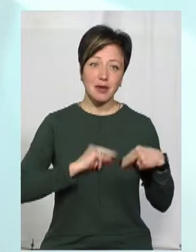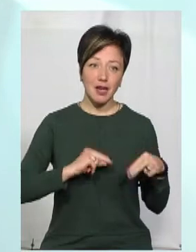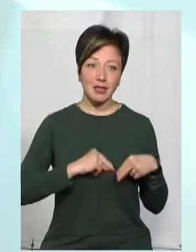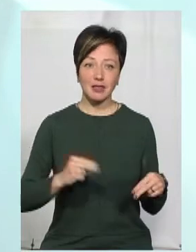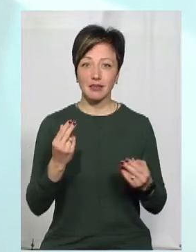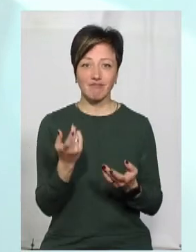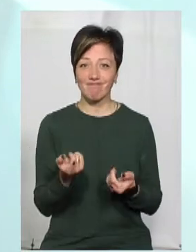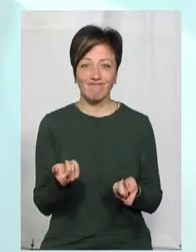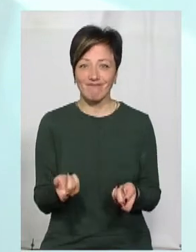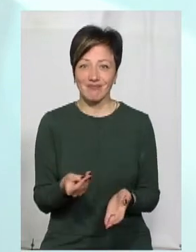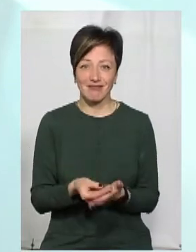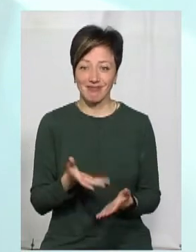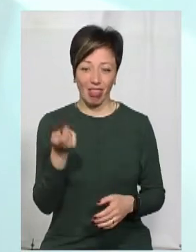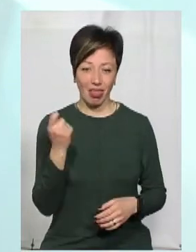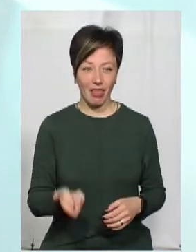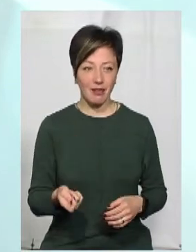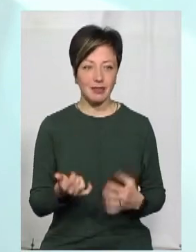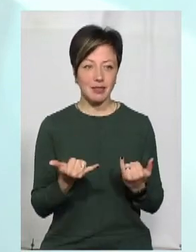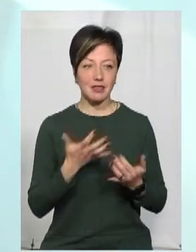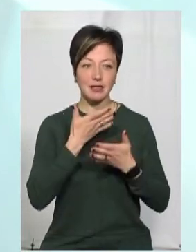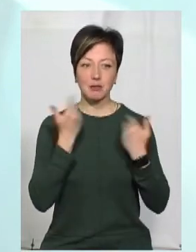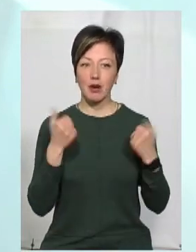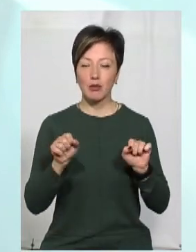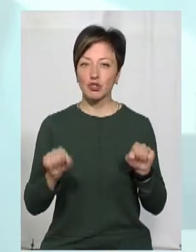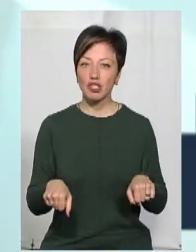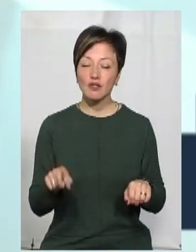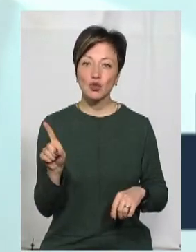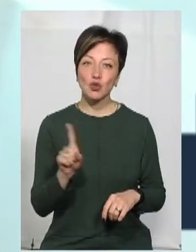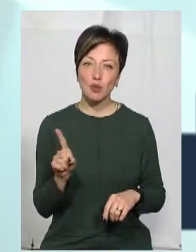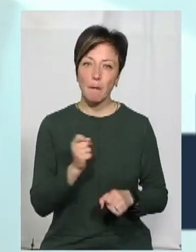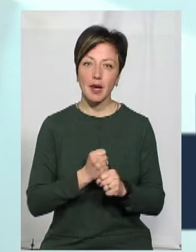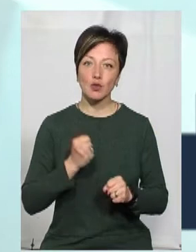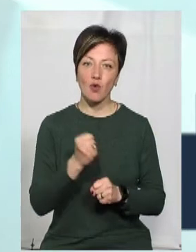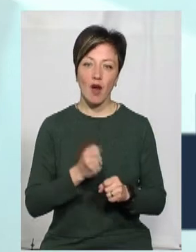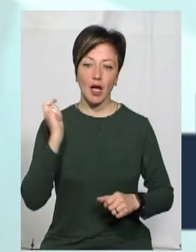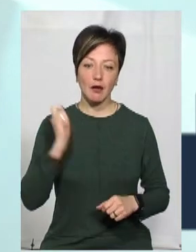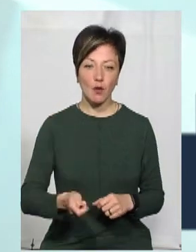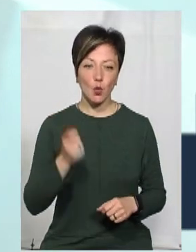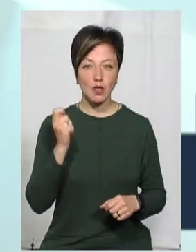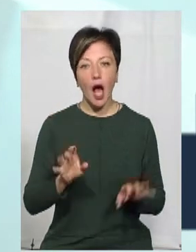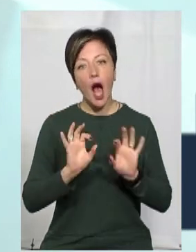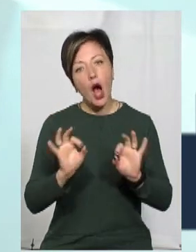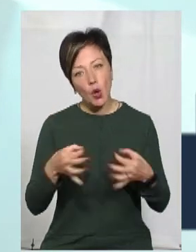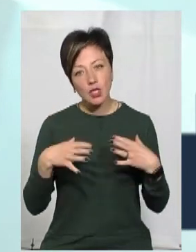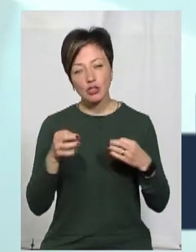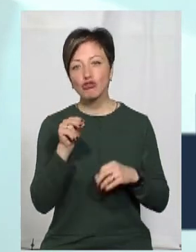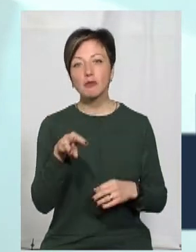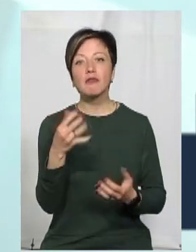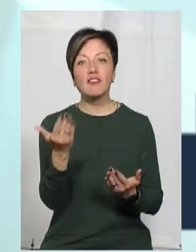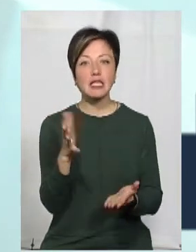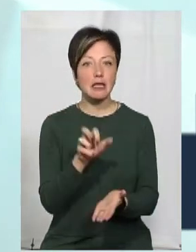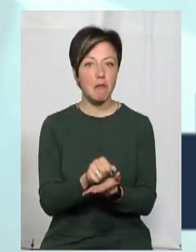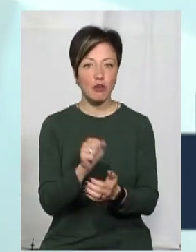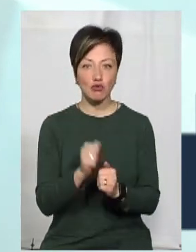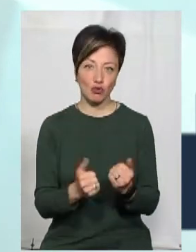вона і не ціниться, і немає зараз такої можливості, щоб працювали в тій кузні. А розкажіть, чим займаєтеся у